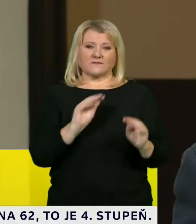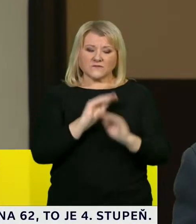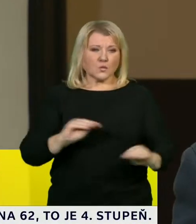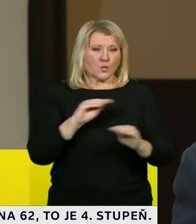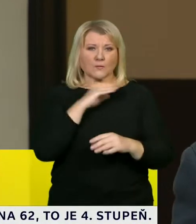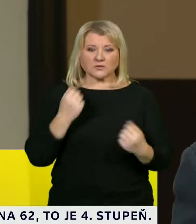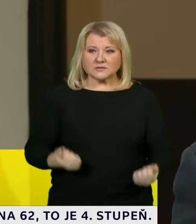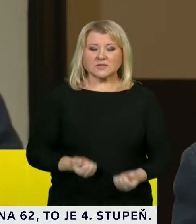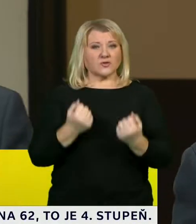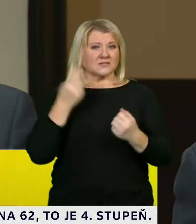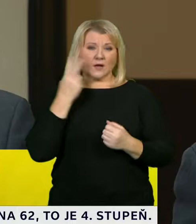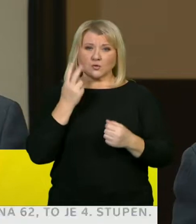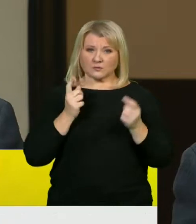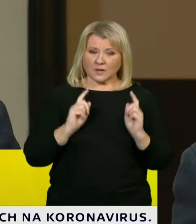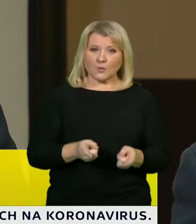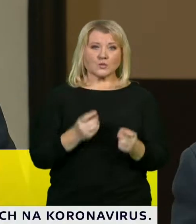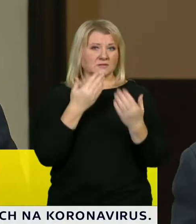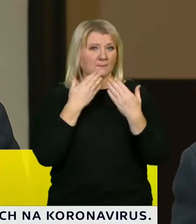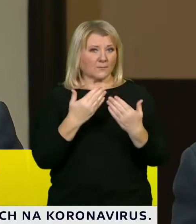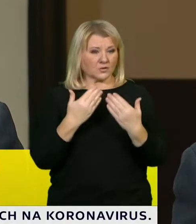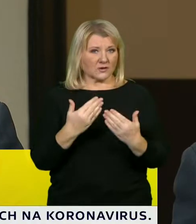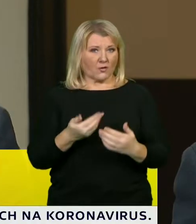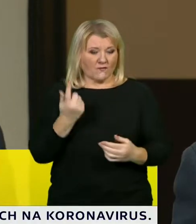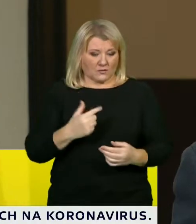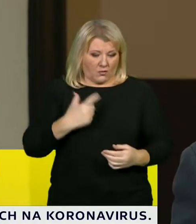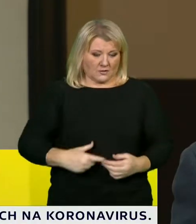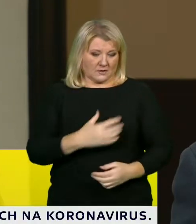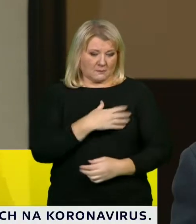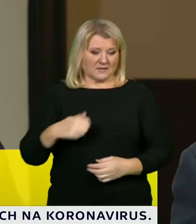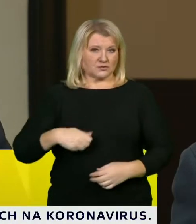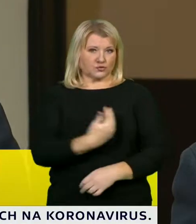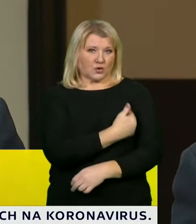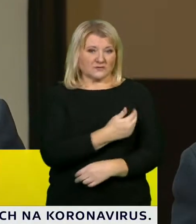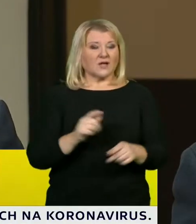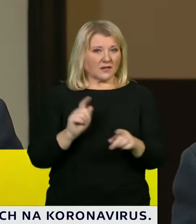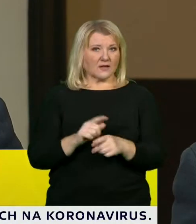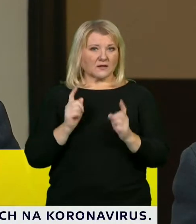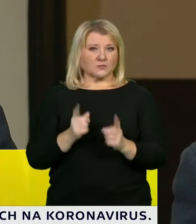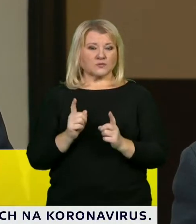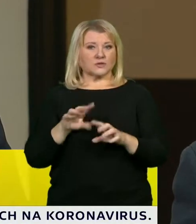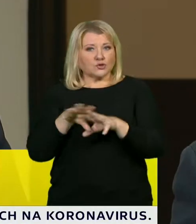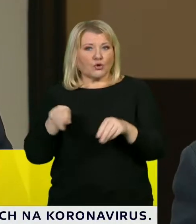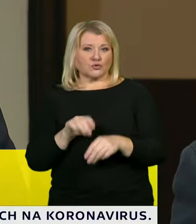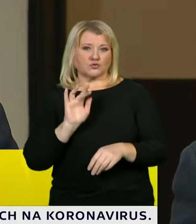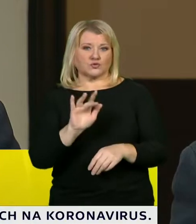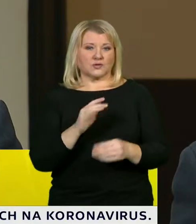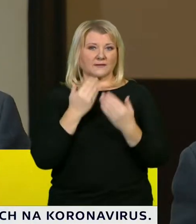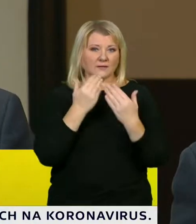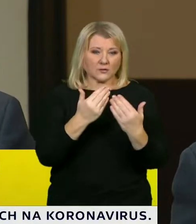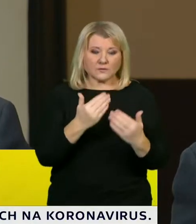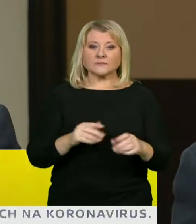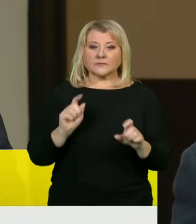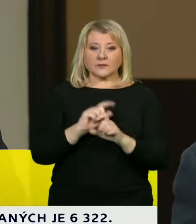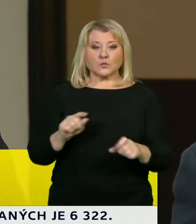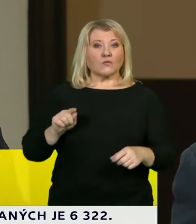samozřejmě poděkování, nejenom mě jako ministra školství, ale předpokládám, že především rodičů, kteří tváří v